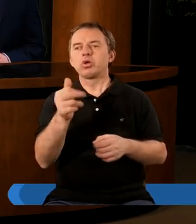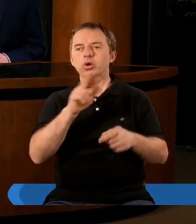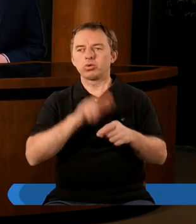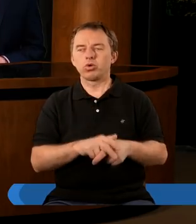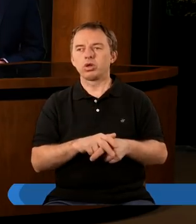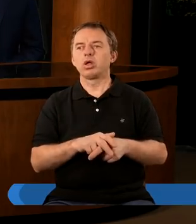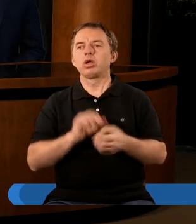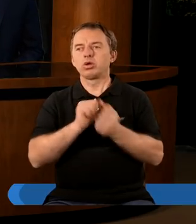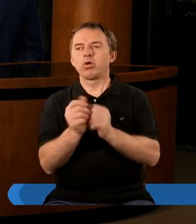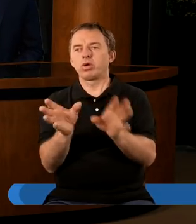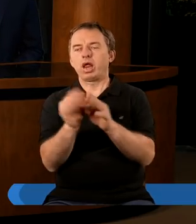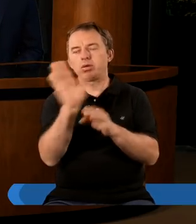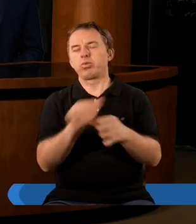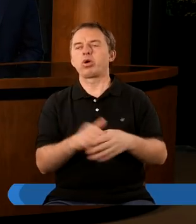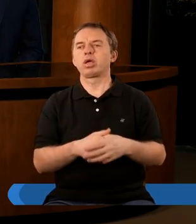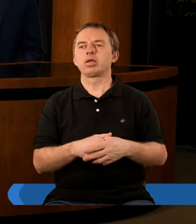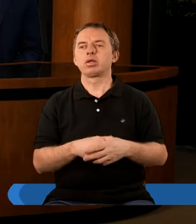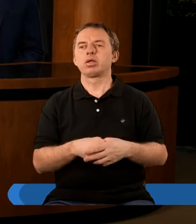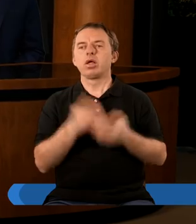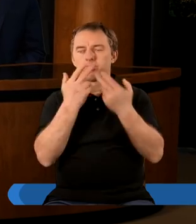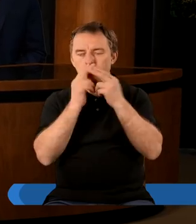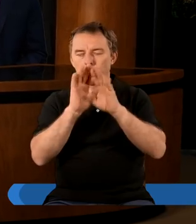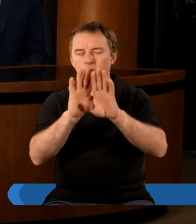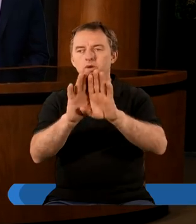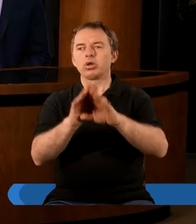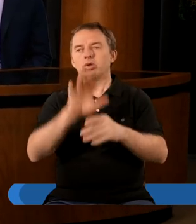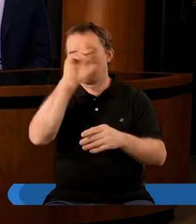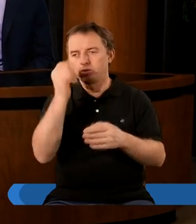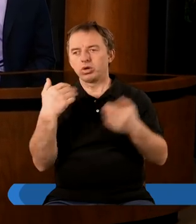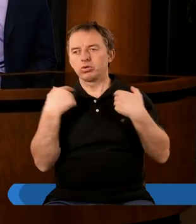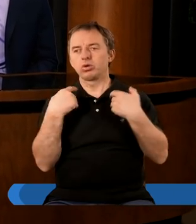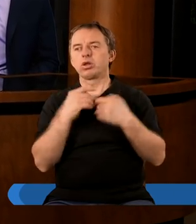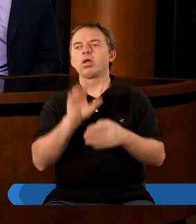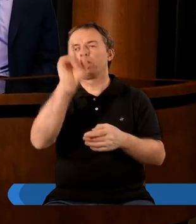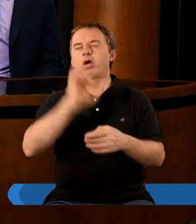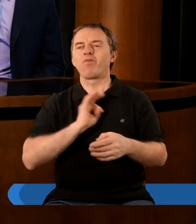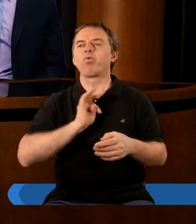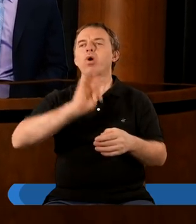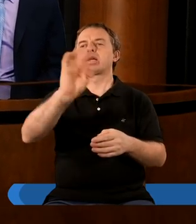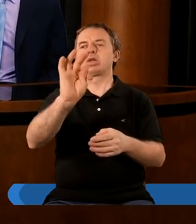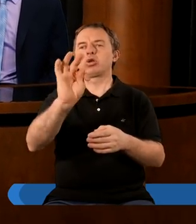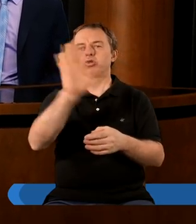którzy są wybrani przez Pana Boga, czyli Pan pokazuje, że ludzie są ci, którzy są Jego własnością.